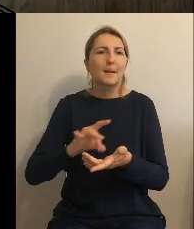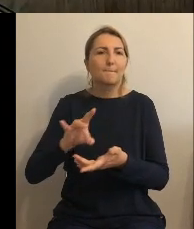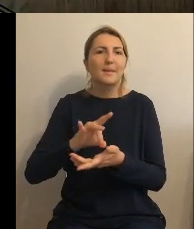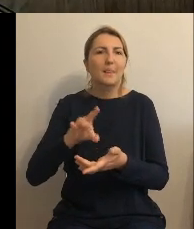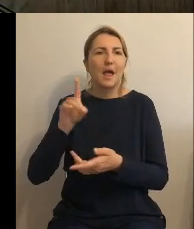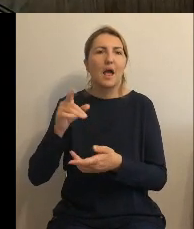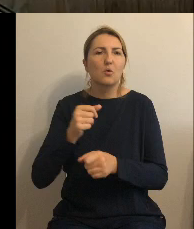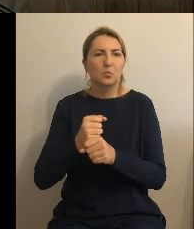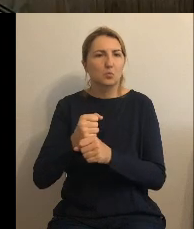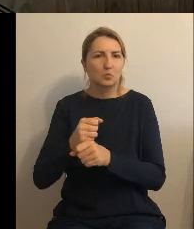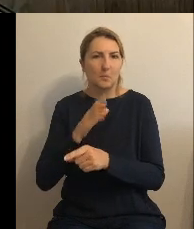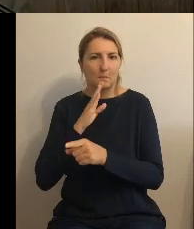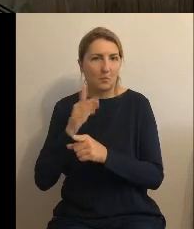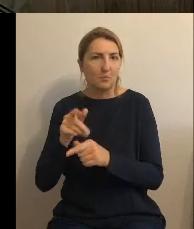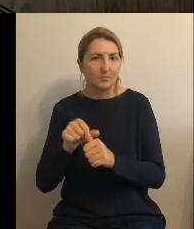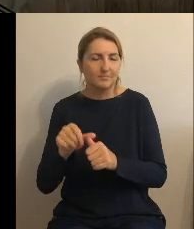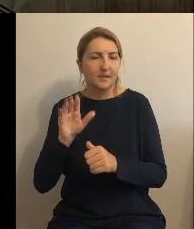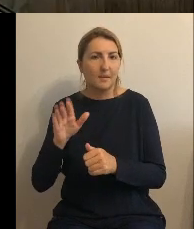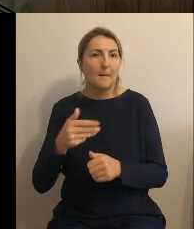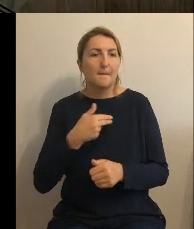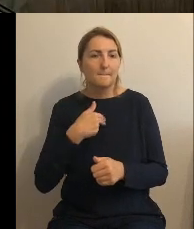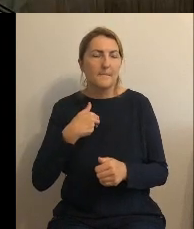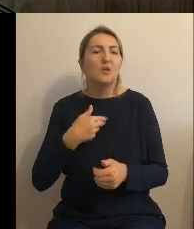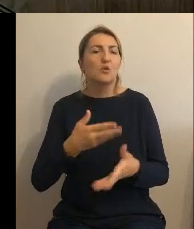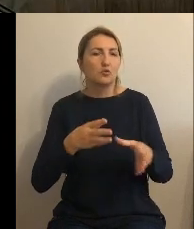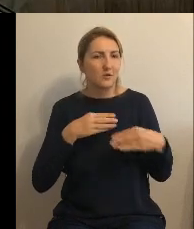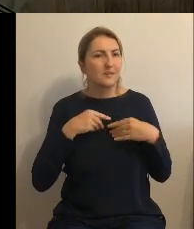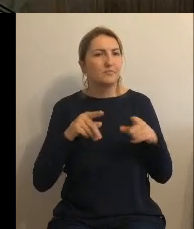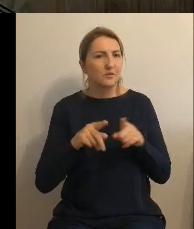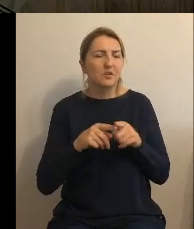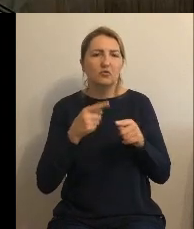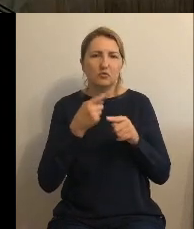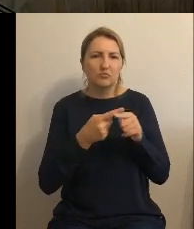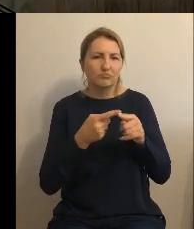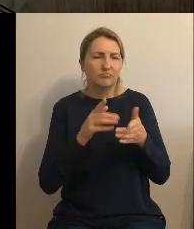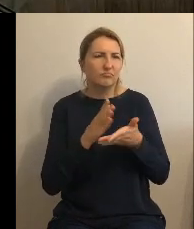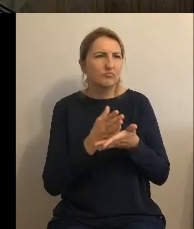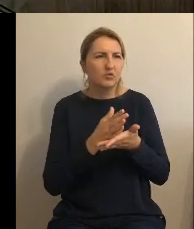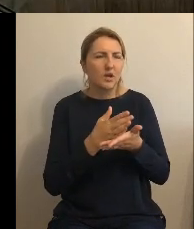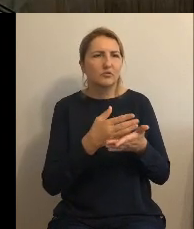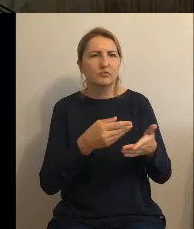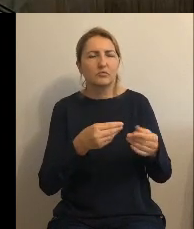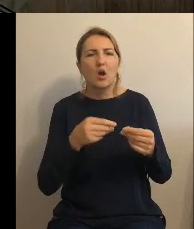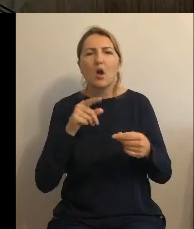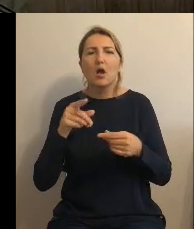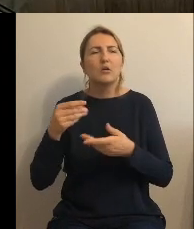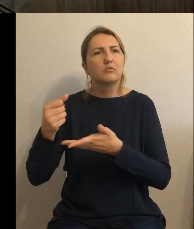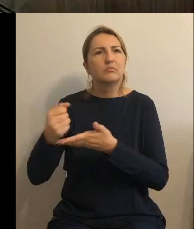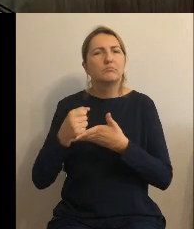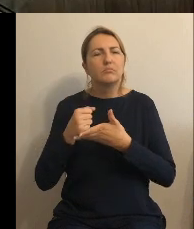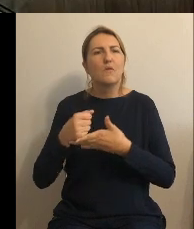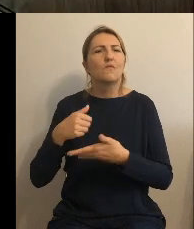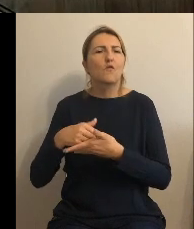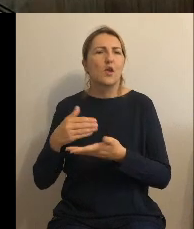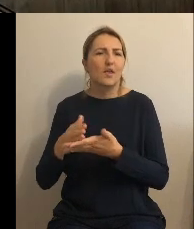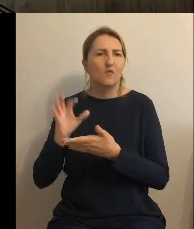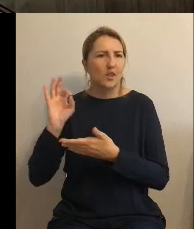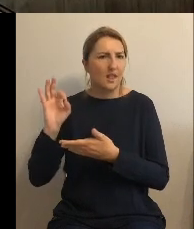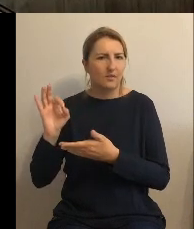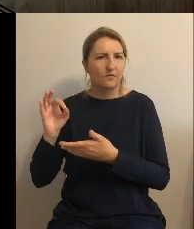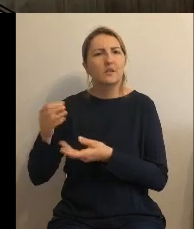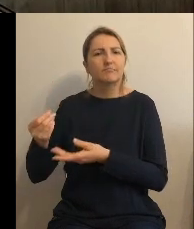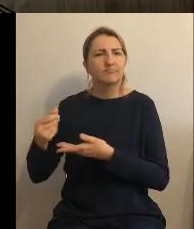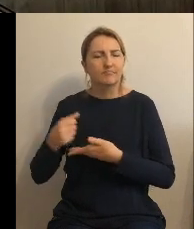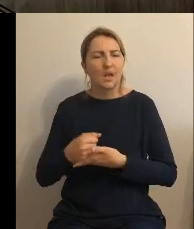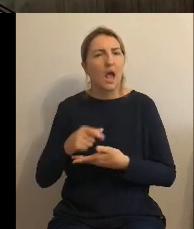część, ale to było bodajże od pana wojewody też, ale to, że otrzymaliśmy od wojewody, czy te